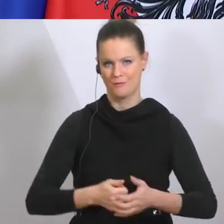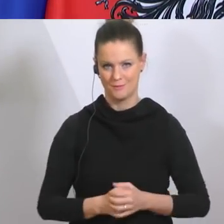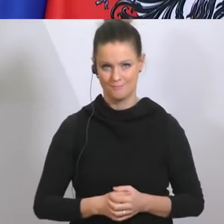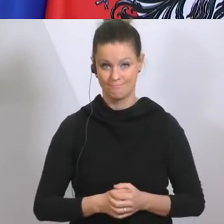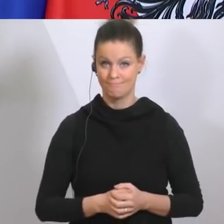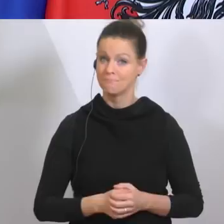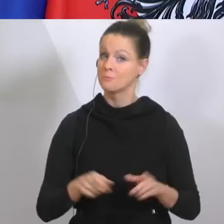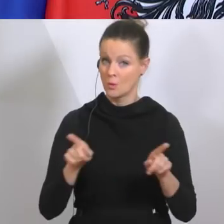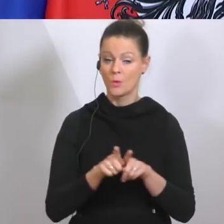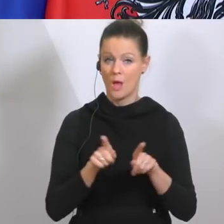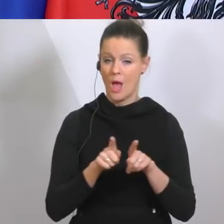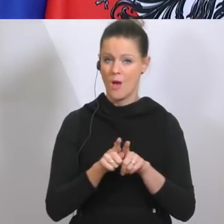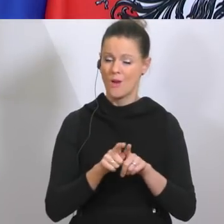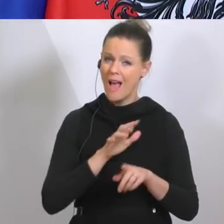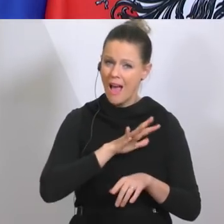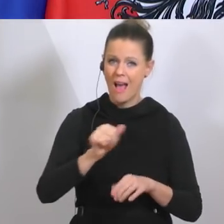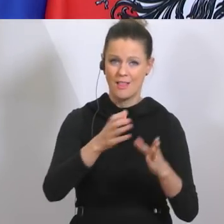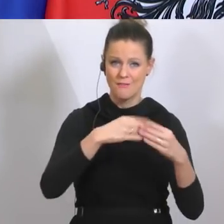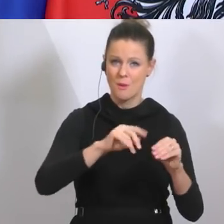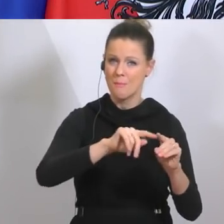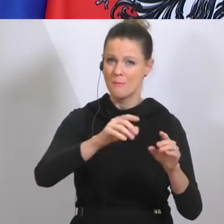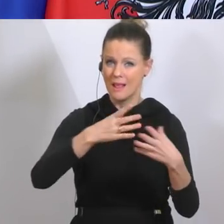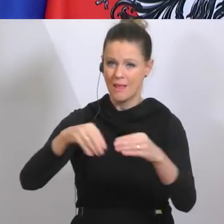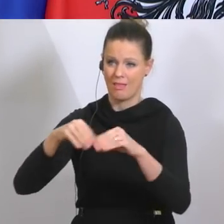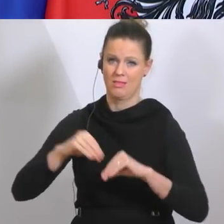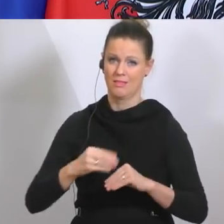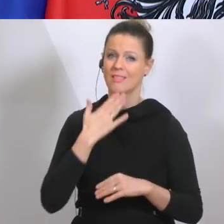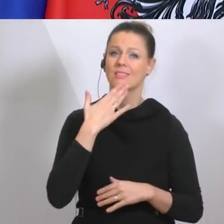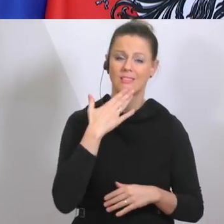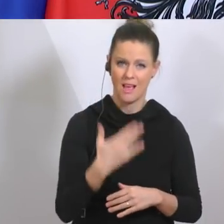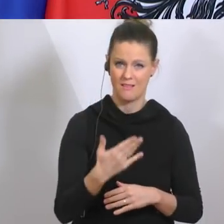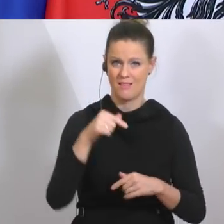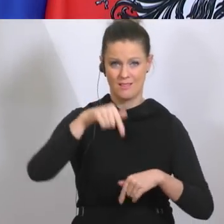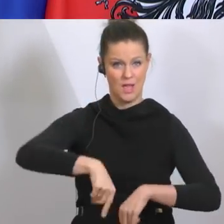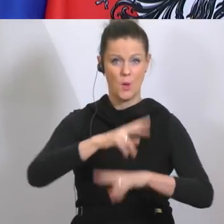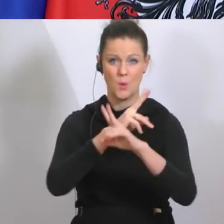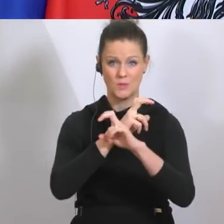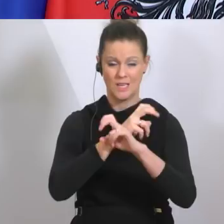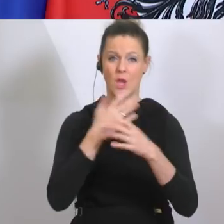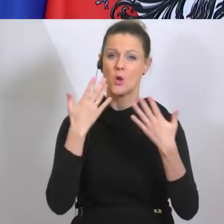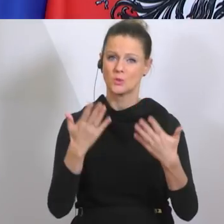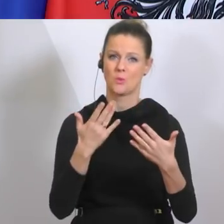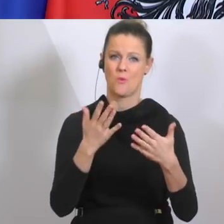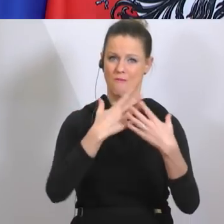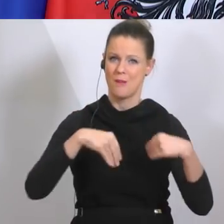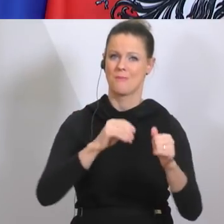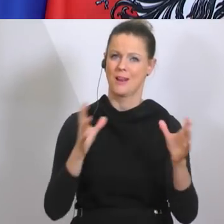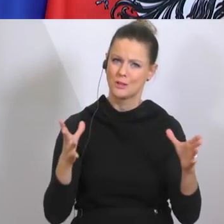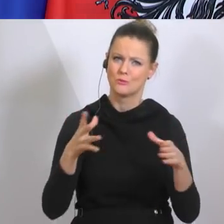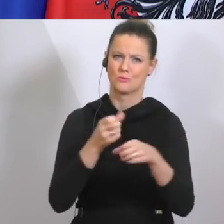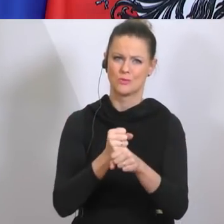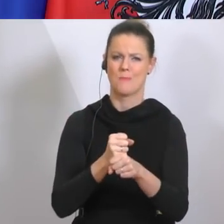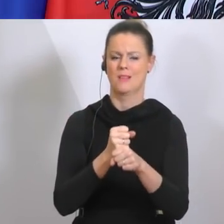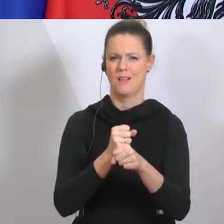Und ich möchte auch allen Familien in diesem Land danken dafür, wie in den Familien zusammengehalten wird und dass